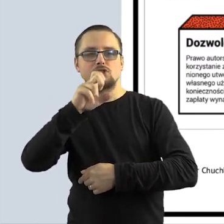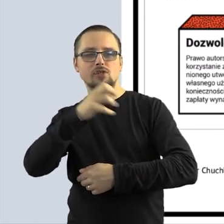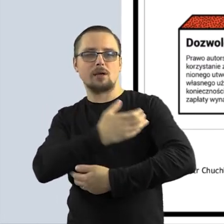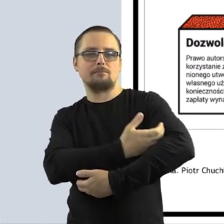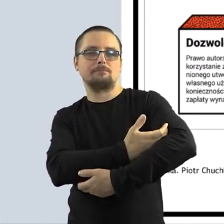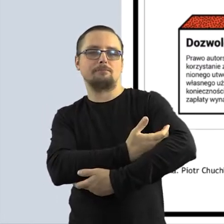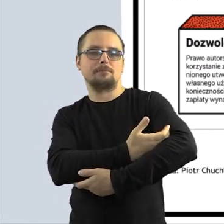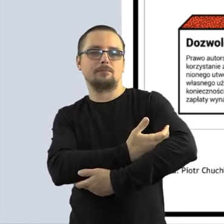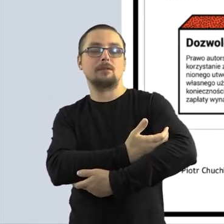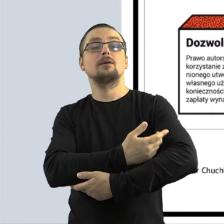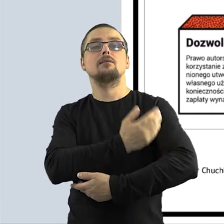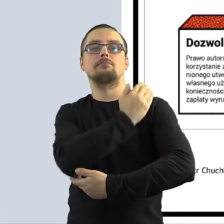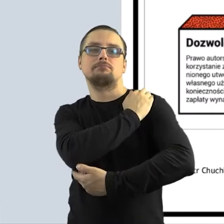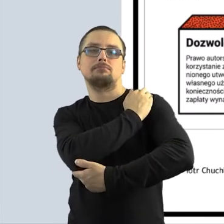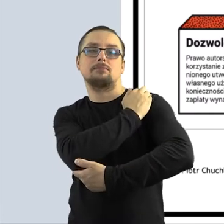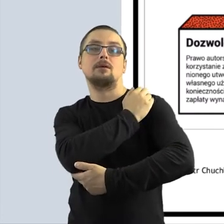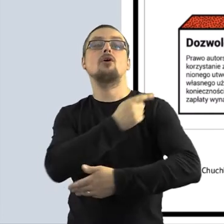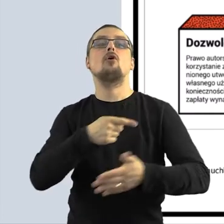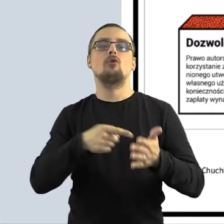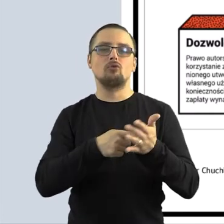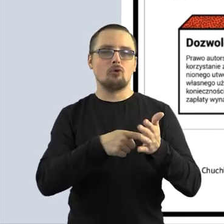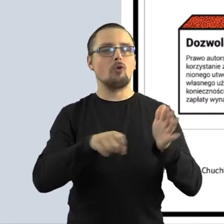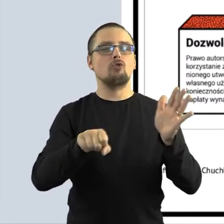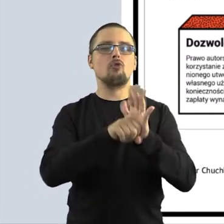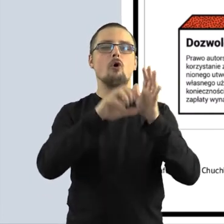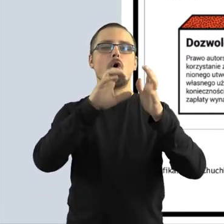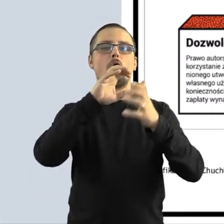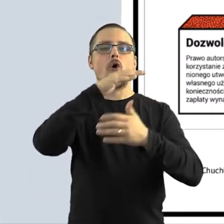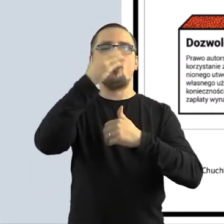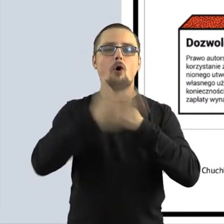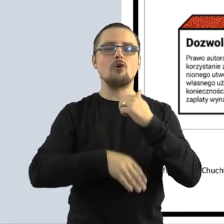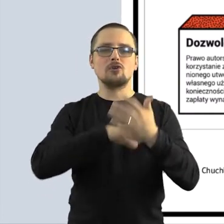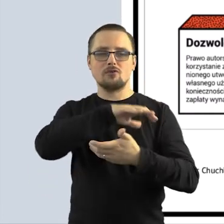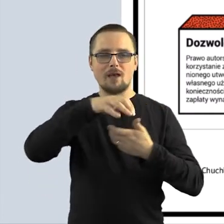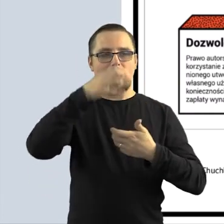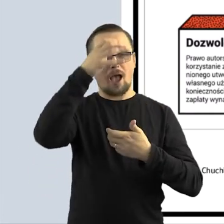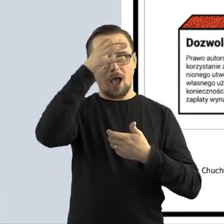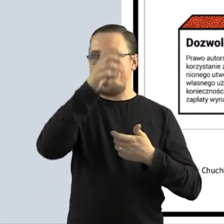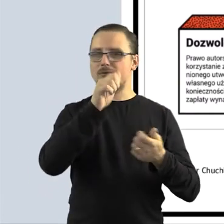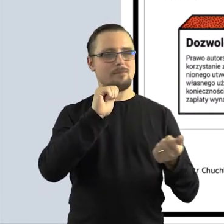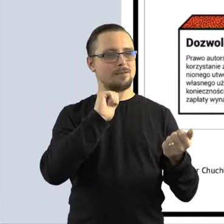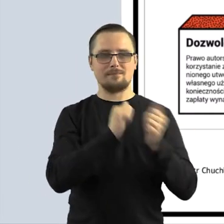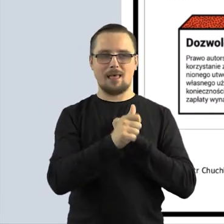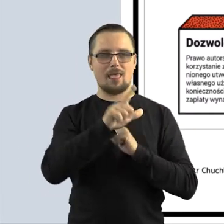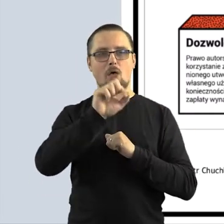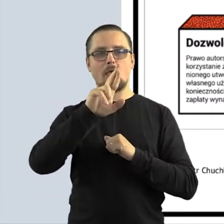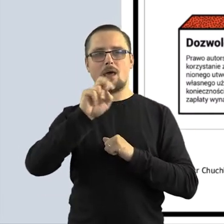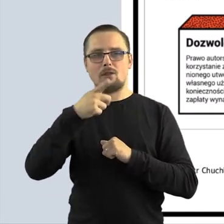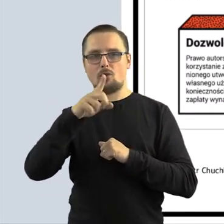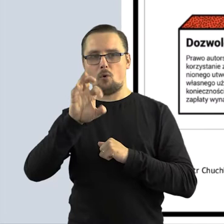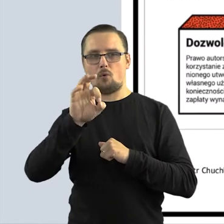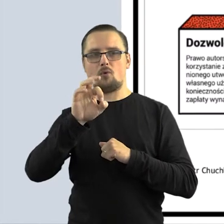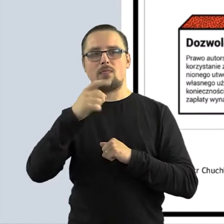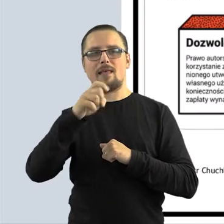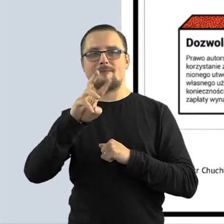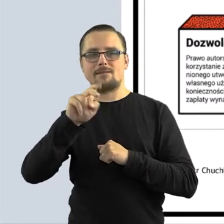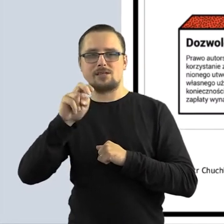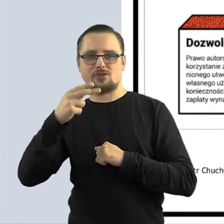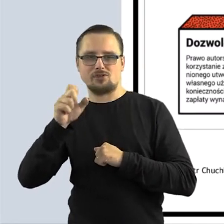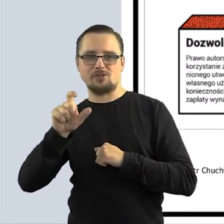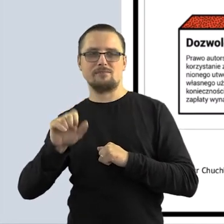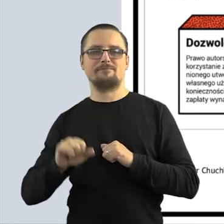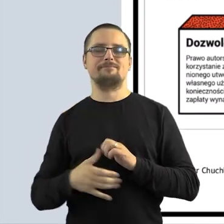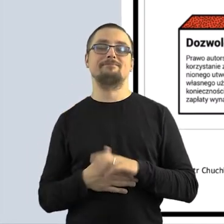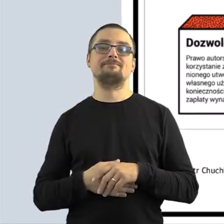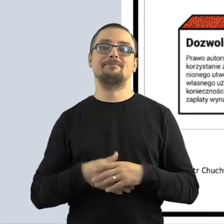Vinci, a nie nikt inny. Oczywiście z tego wynika przede wszystkim obowiązek